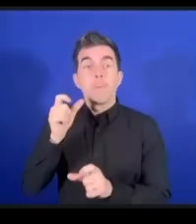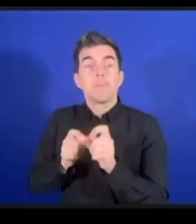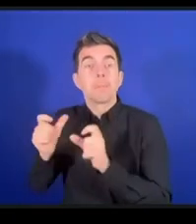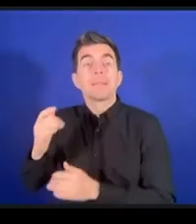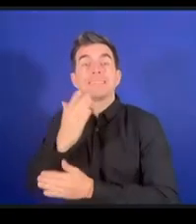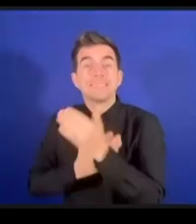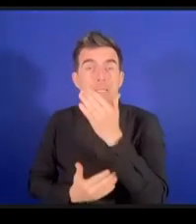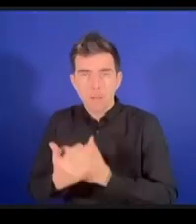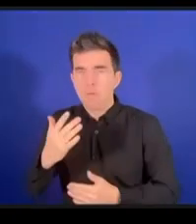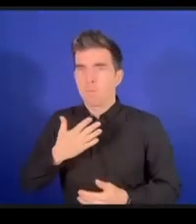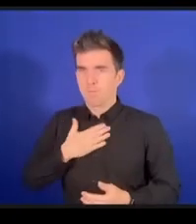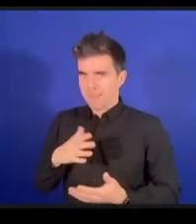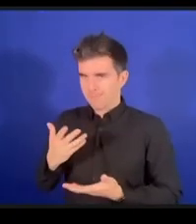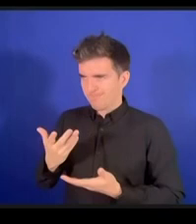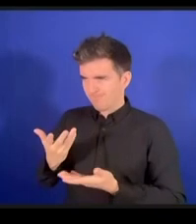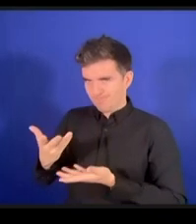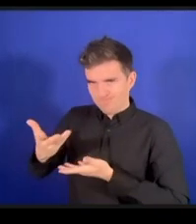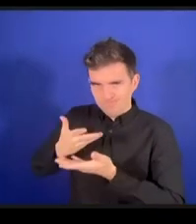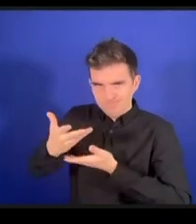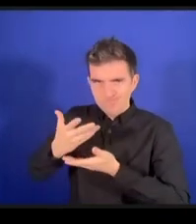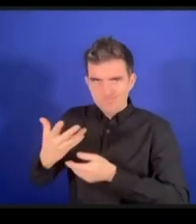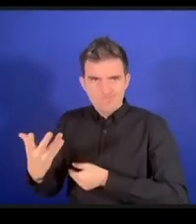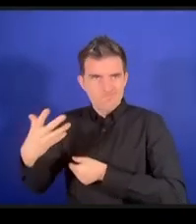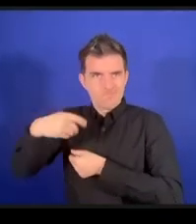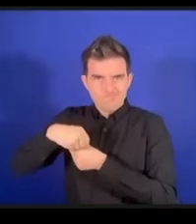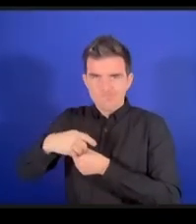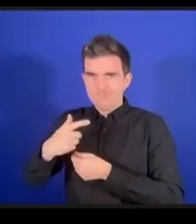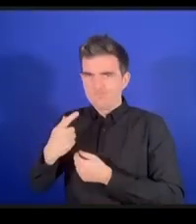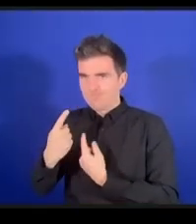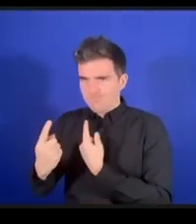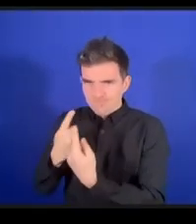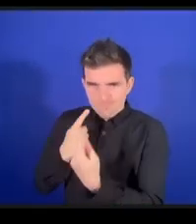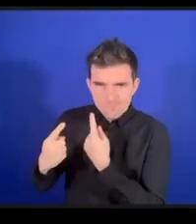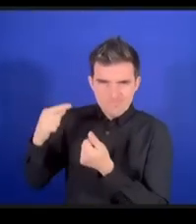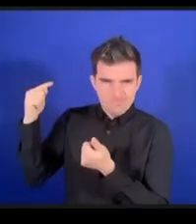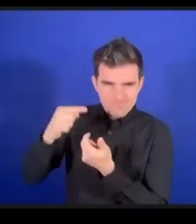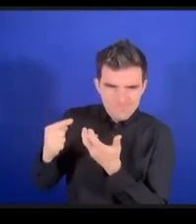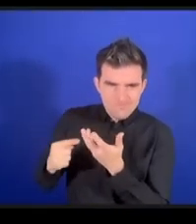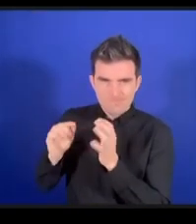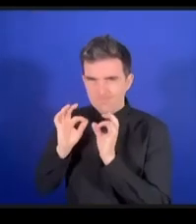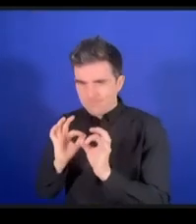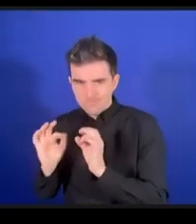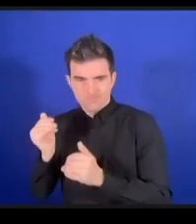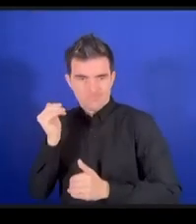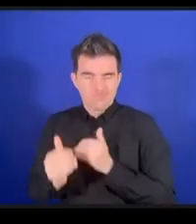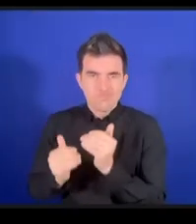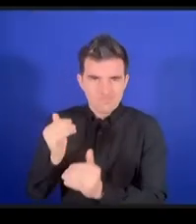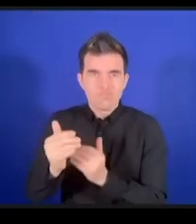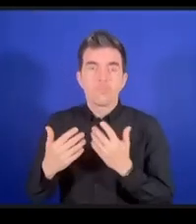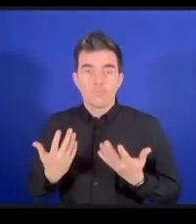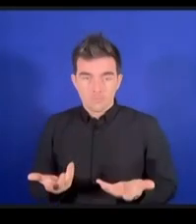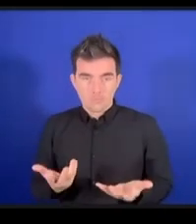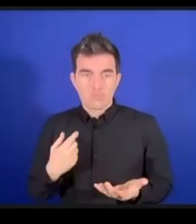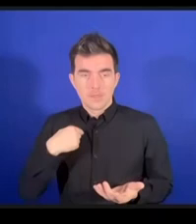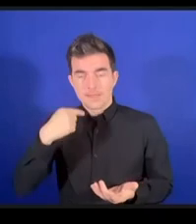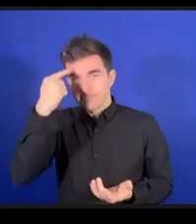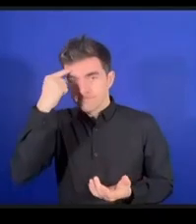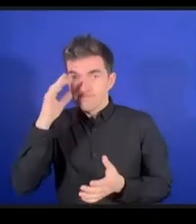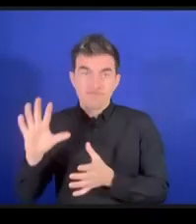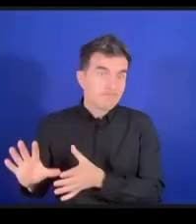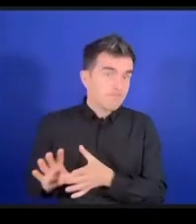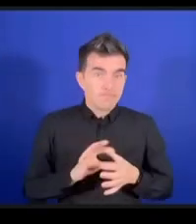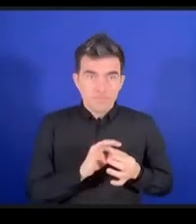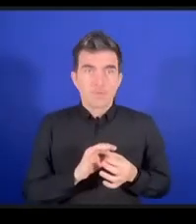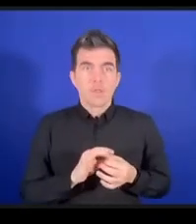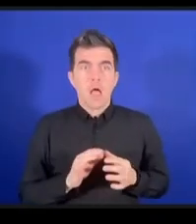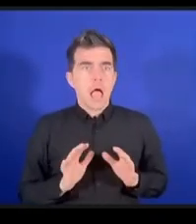イニシアチブとやり取り関わりを持つわけですそういったインディケーターの実施の段